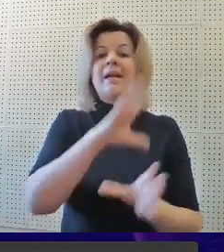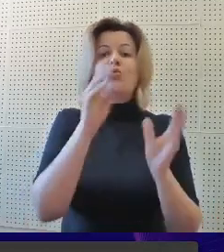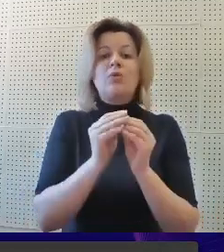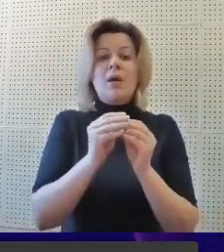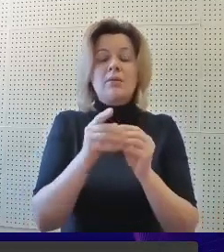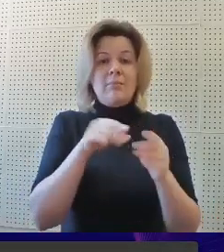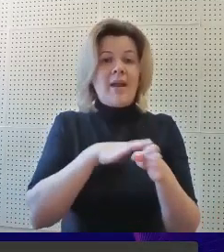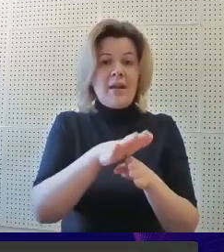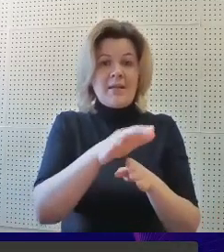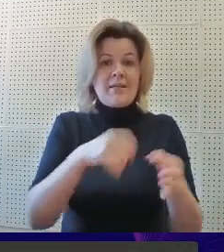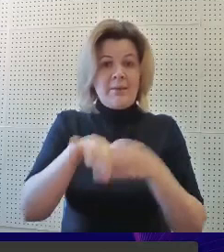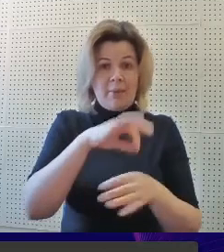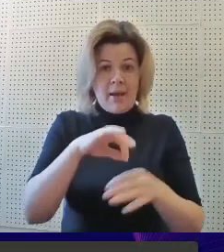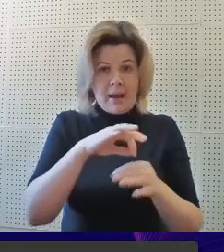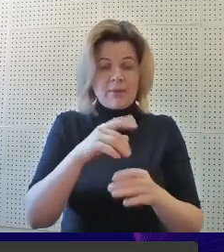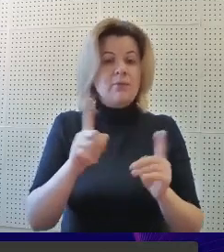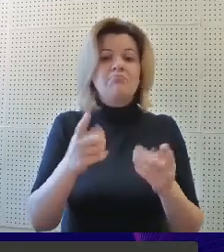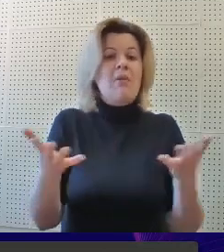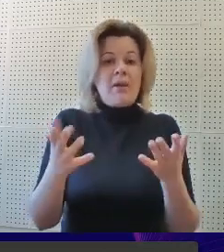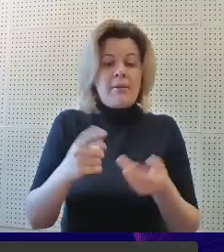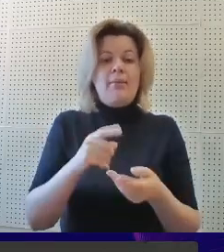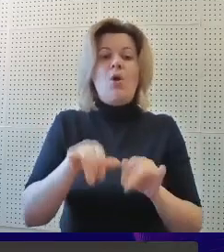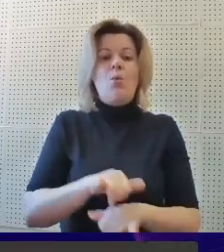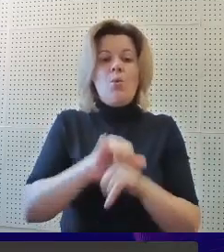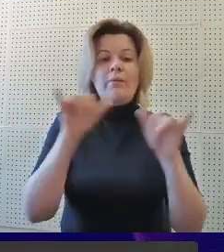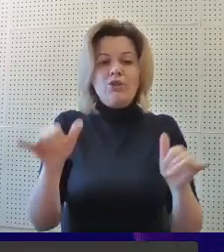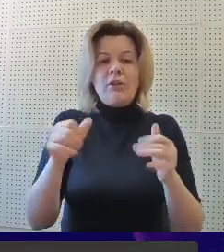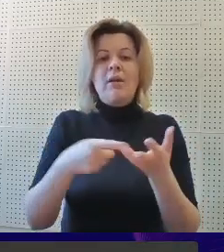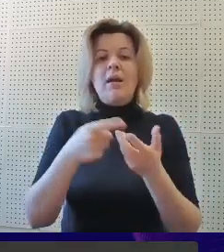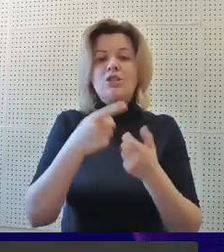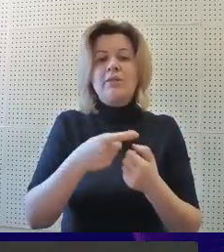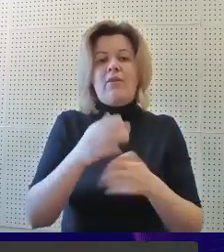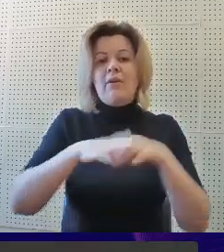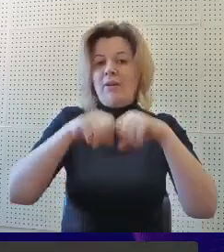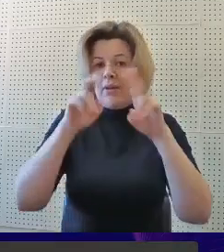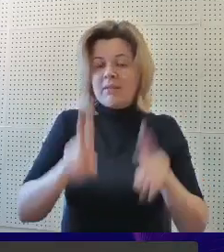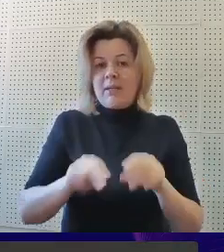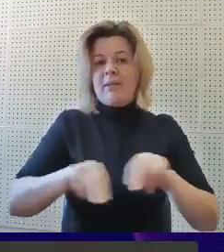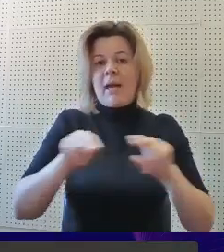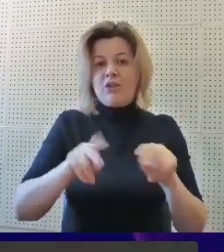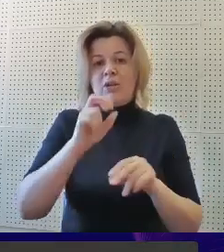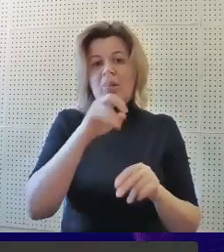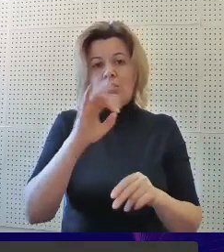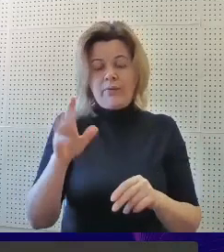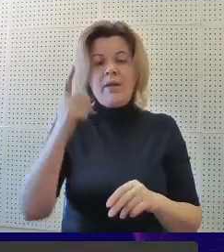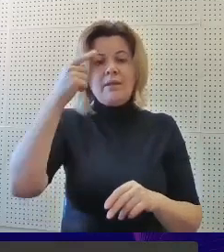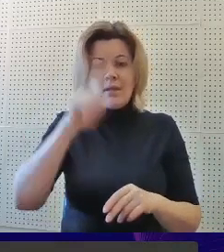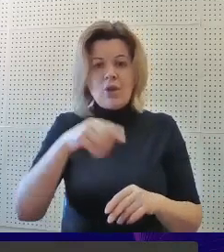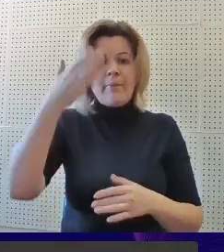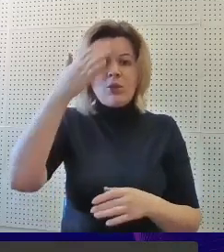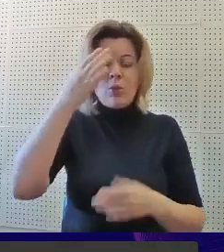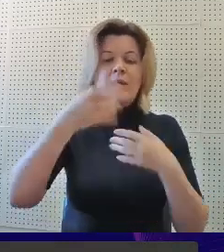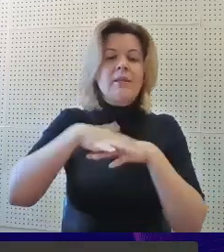Результатом реализации проекта стали увеличение количества квалифицированных педагогических кадров, владеющих